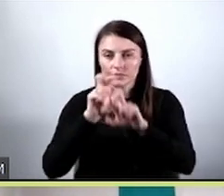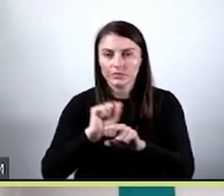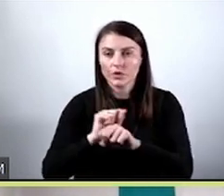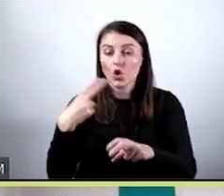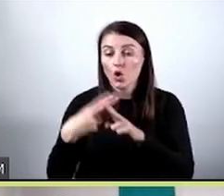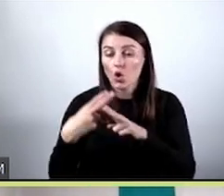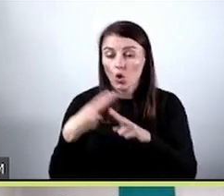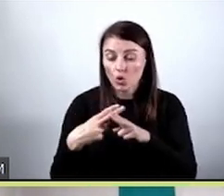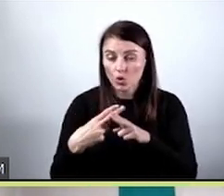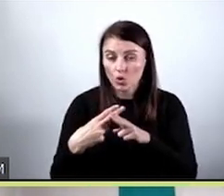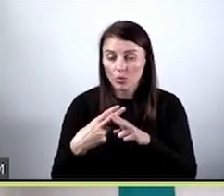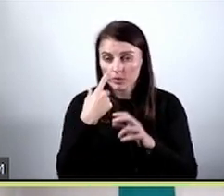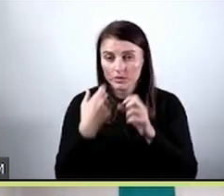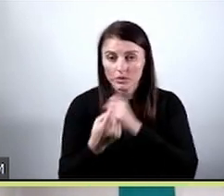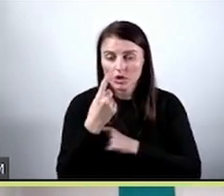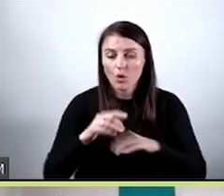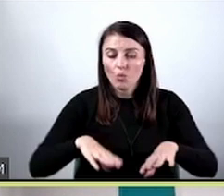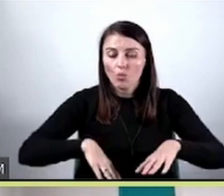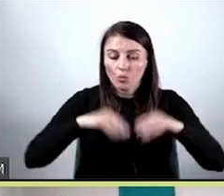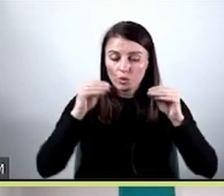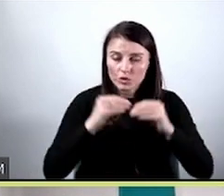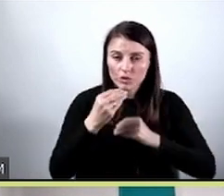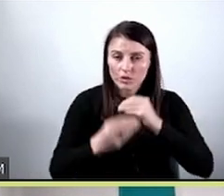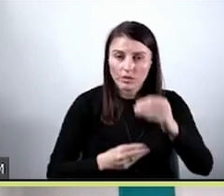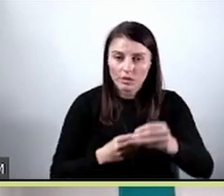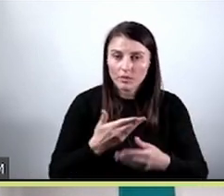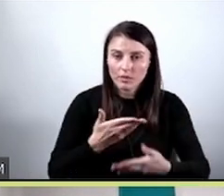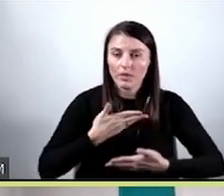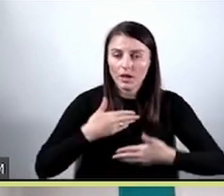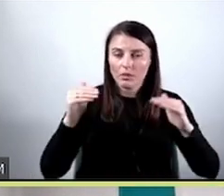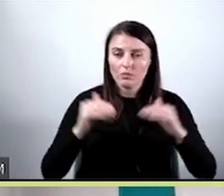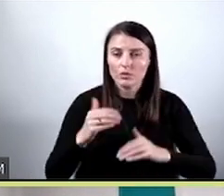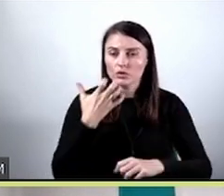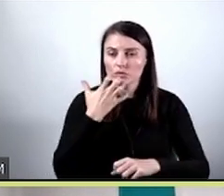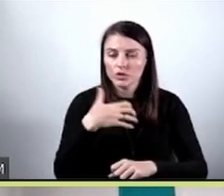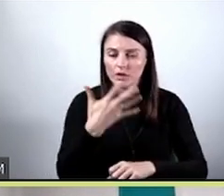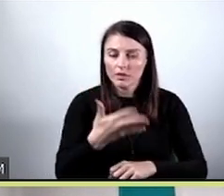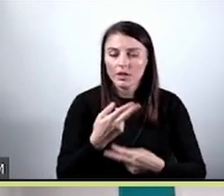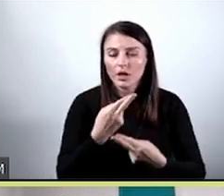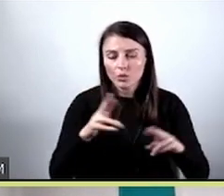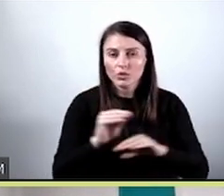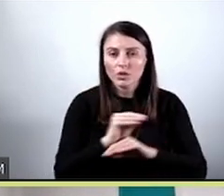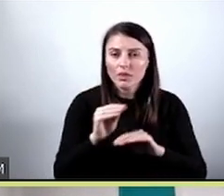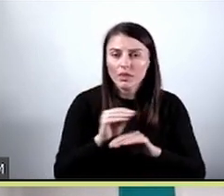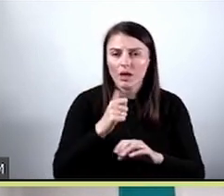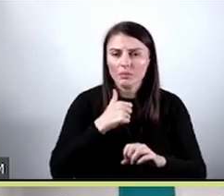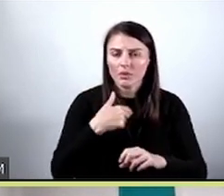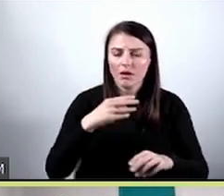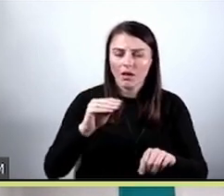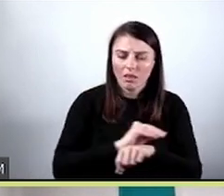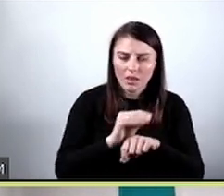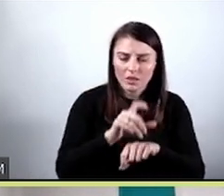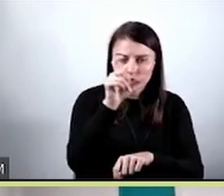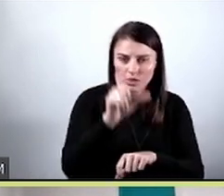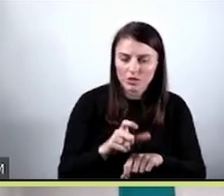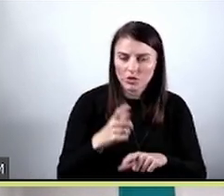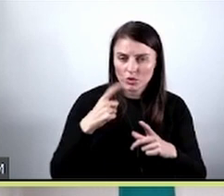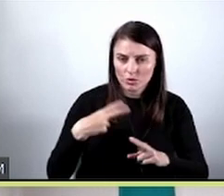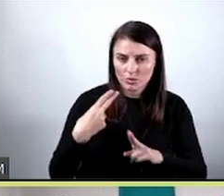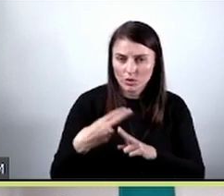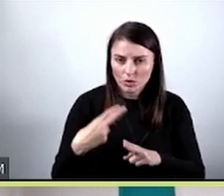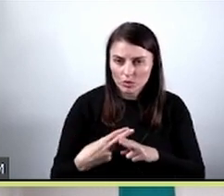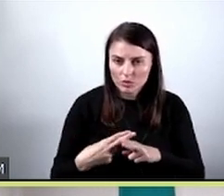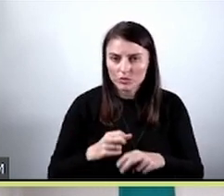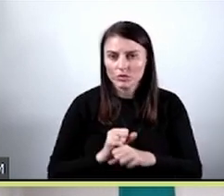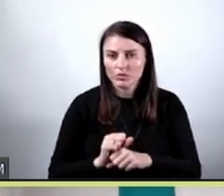chorobę w jej początkowym stadium, który daje możliwość wczesnej terapii wyleczenia pacjenta. I czy teraz błędy false